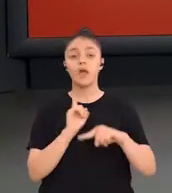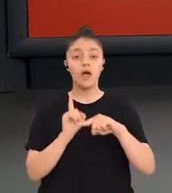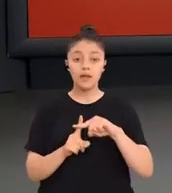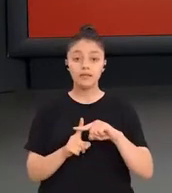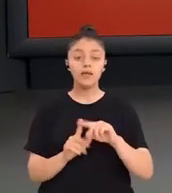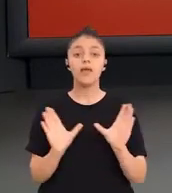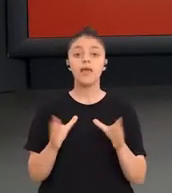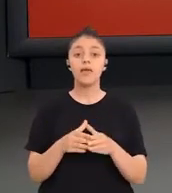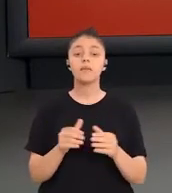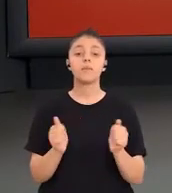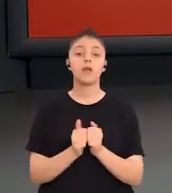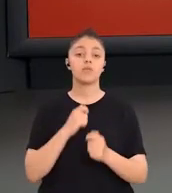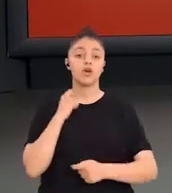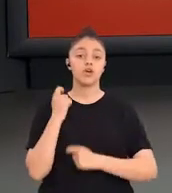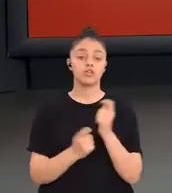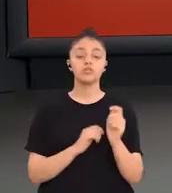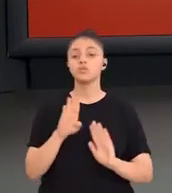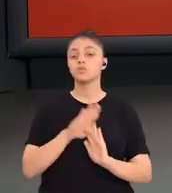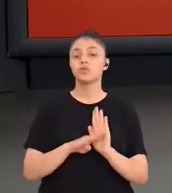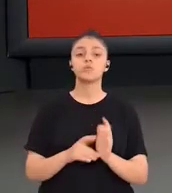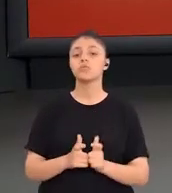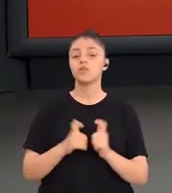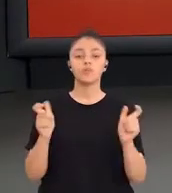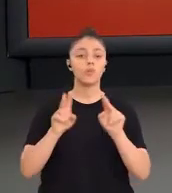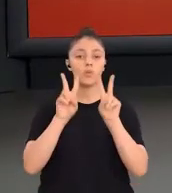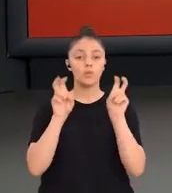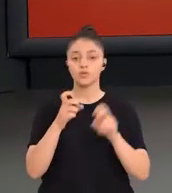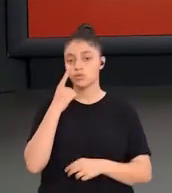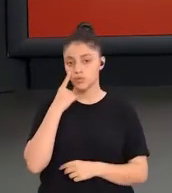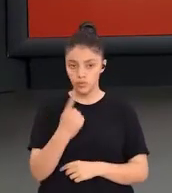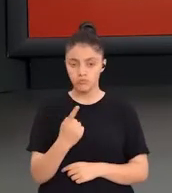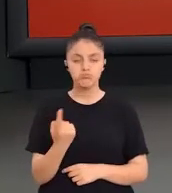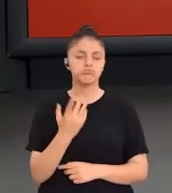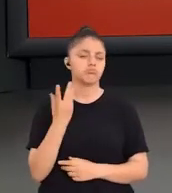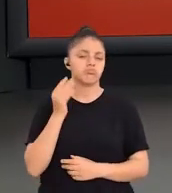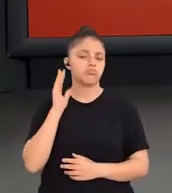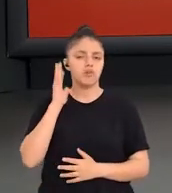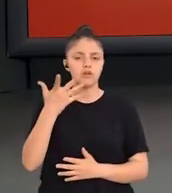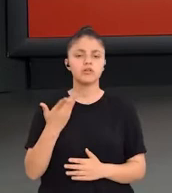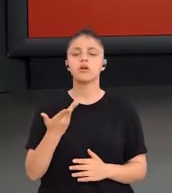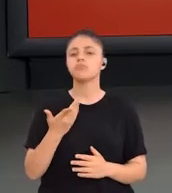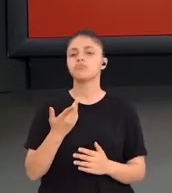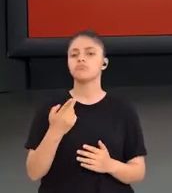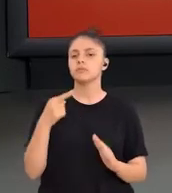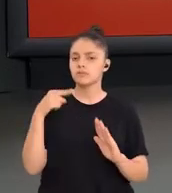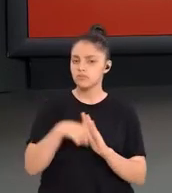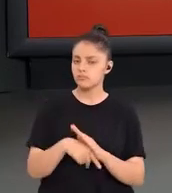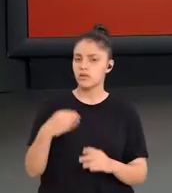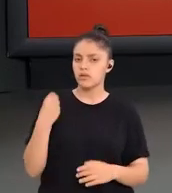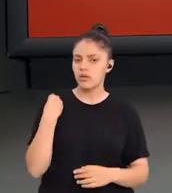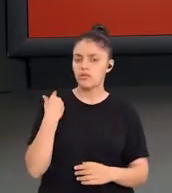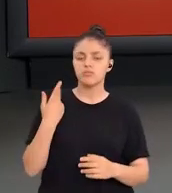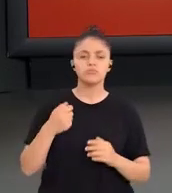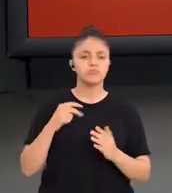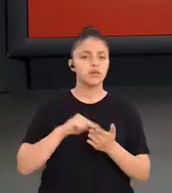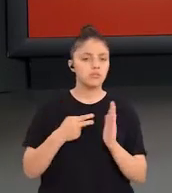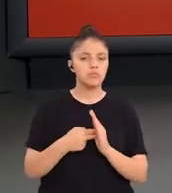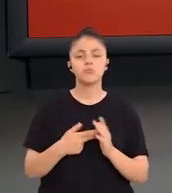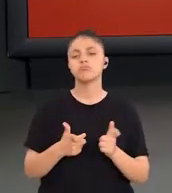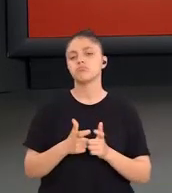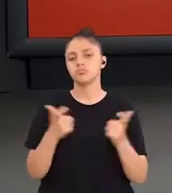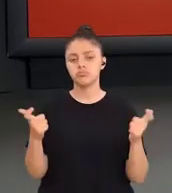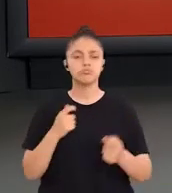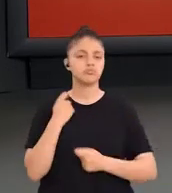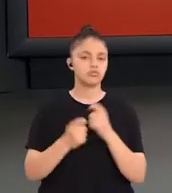Aynı zamanda bir ekip işi olan program geliştirmeye ilişkin birçok modelin geliştirildiği ve uygulandığı da